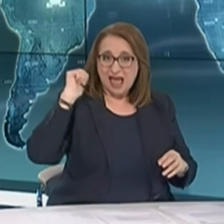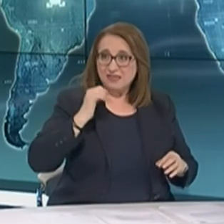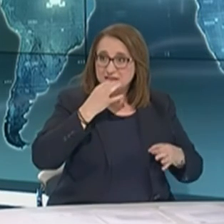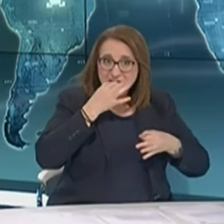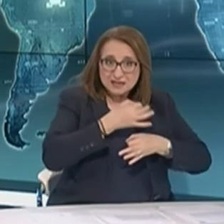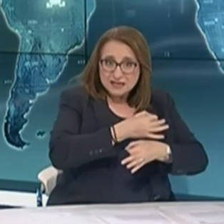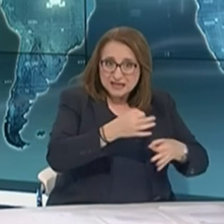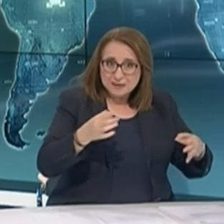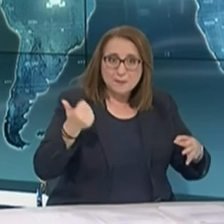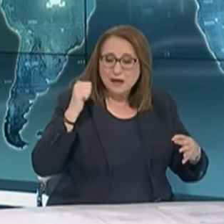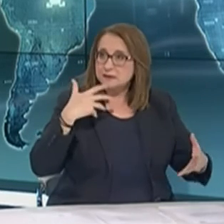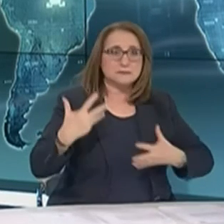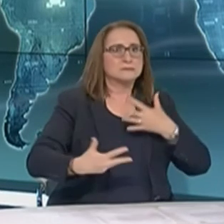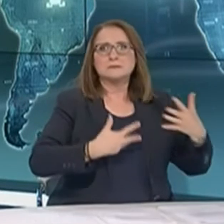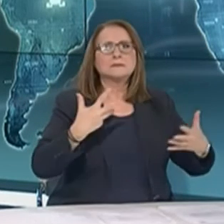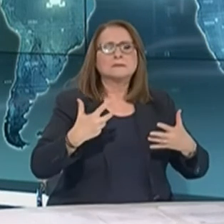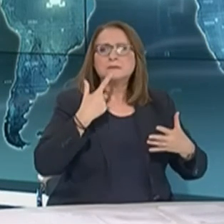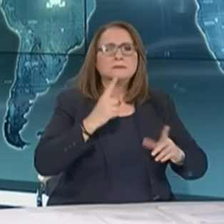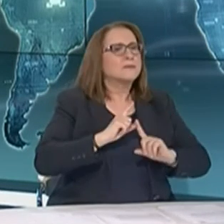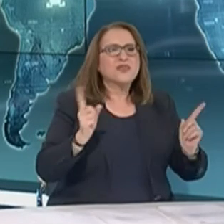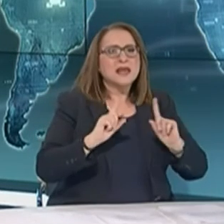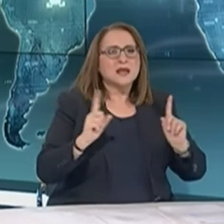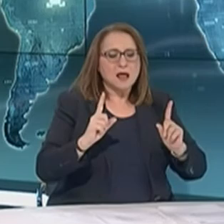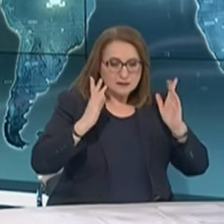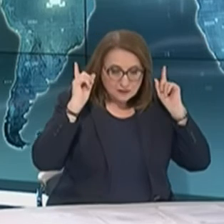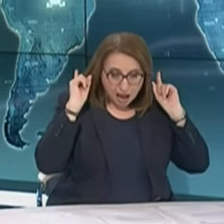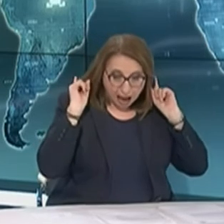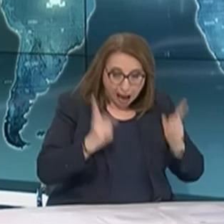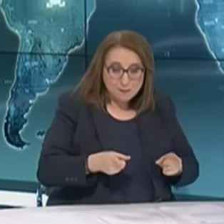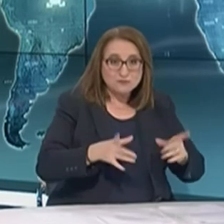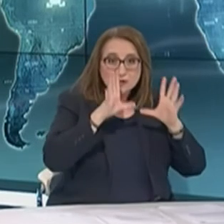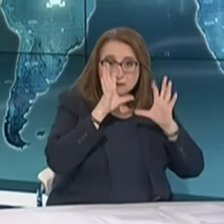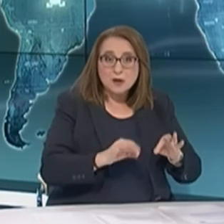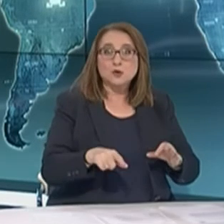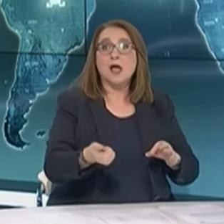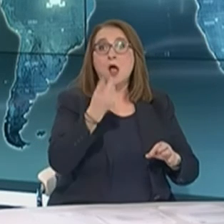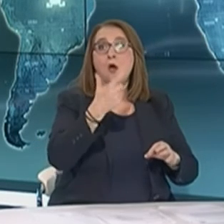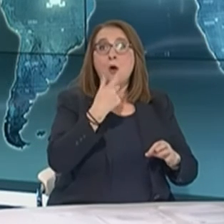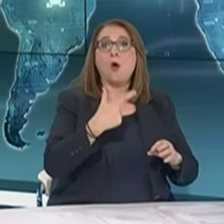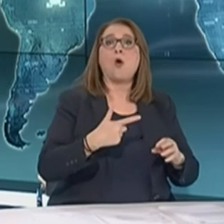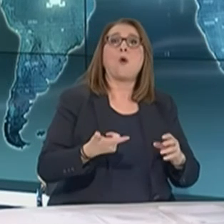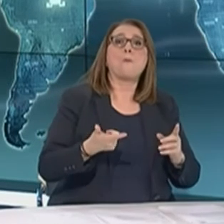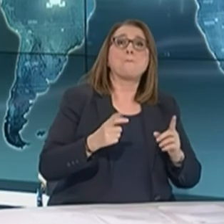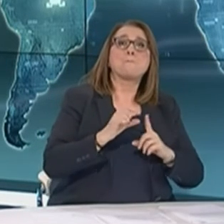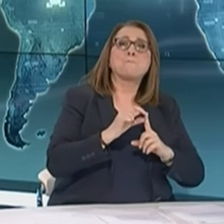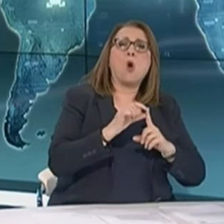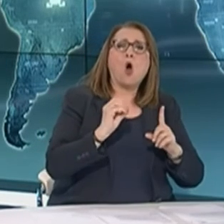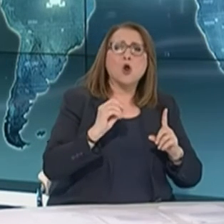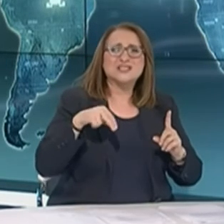υπήρξε μια επιστημονική αναταραχή. Δεν έχουμε δει επιστημονικά δεδομένα ότι το να χρησιμοποιεί κανείς πονστάν ή βουπροφένι,